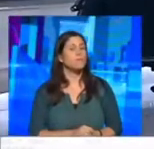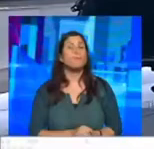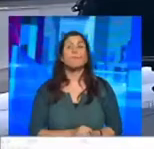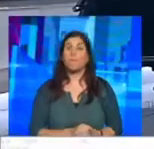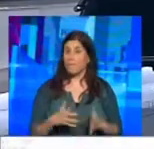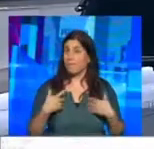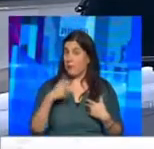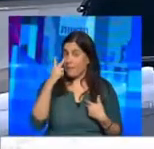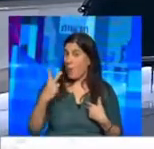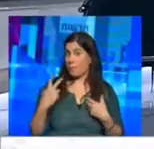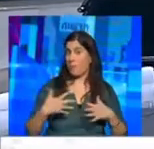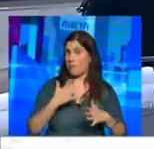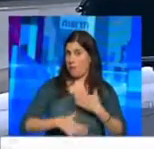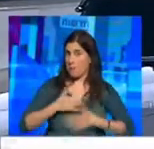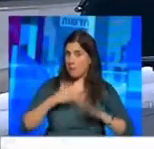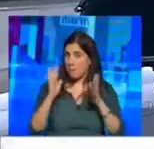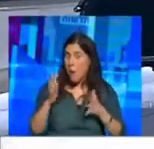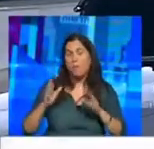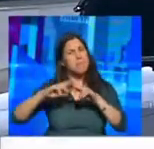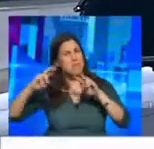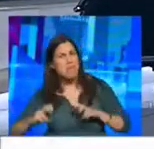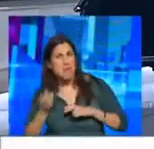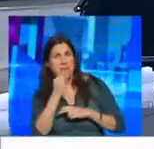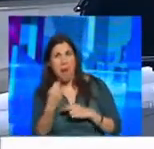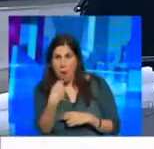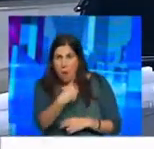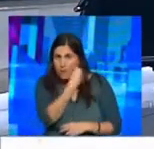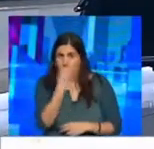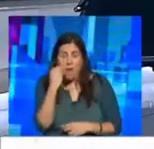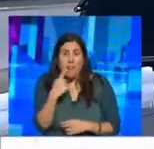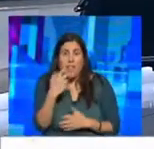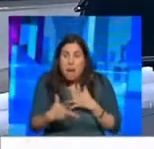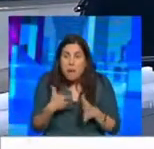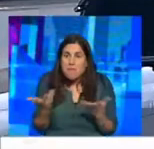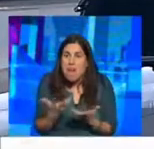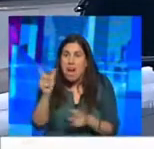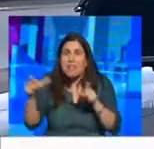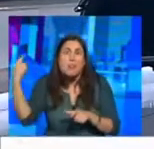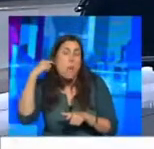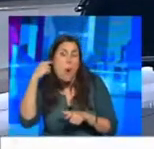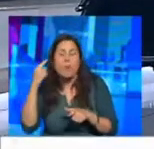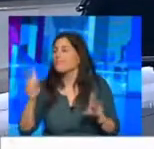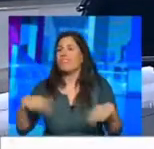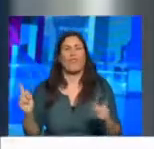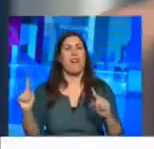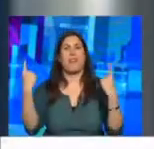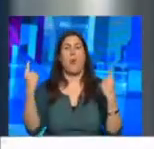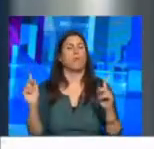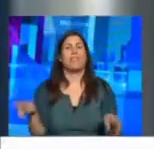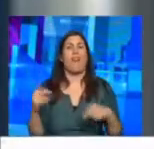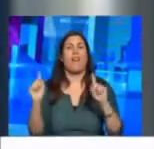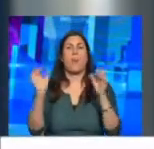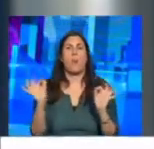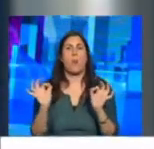שהם נחמדים עוד עוד ישבנו לכל ארוחת צוריים ואמרתי לעצמי אצל אנשים שומעים דבר כזה לא קורה זה לא קורה בכלל